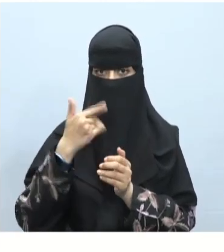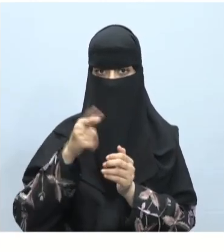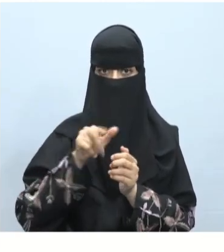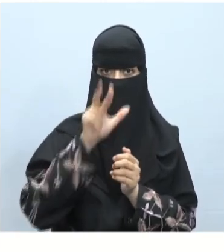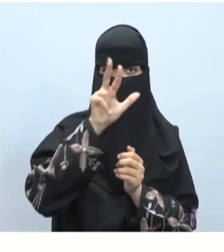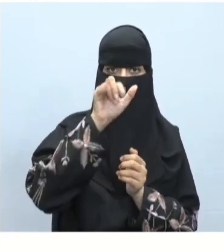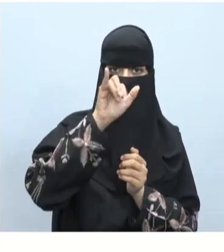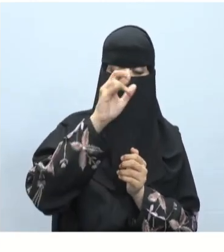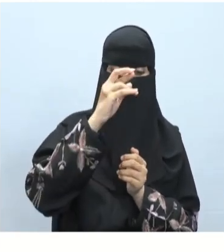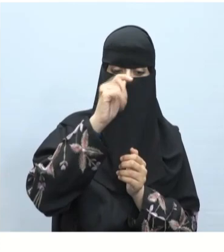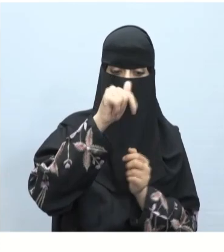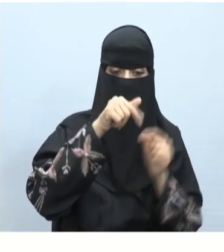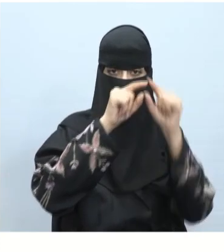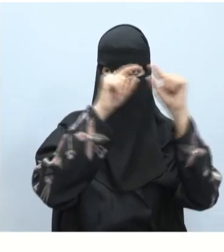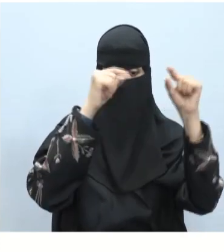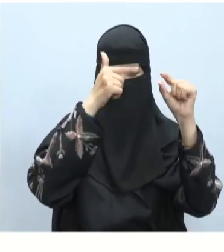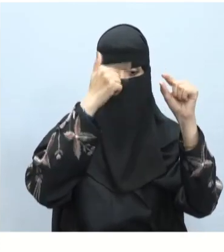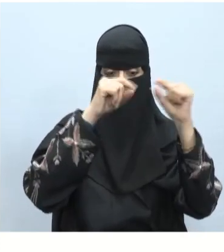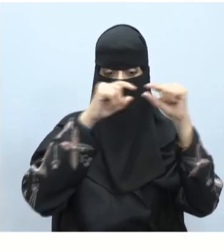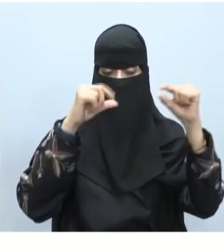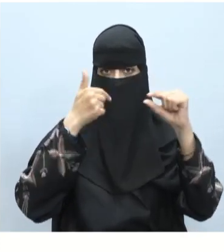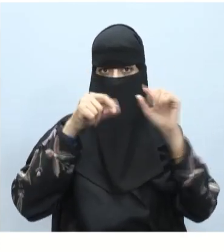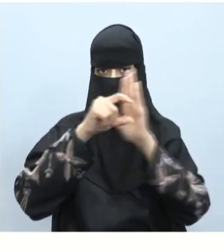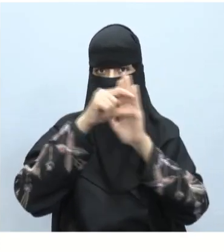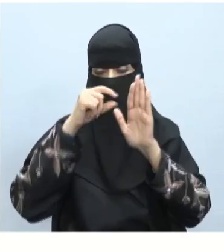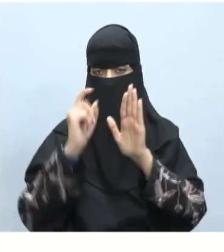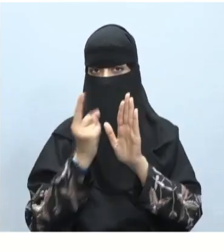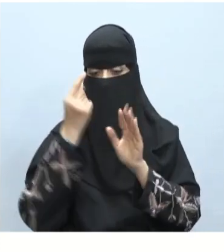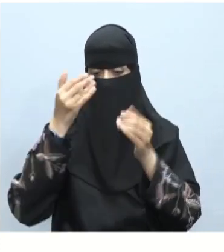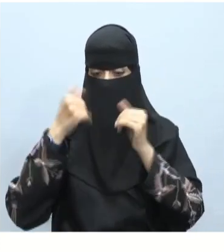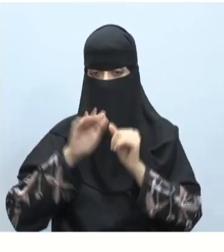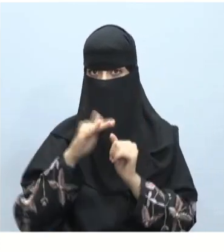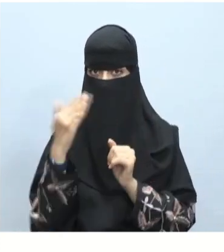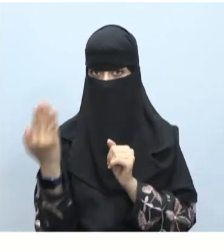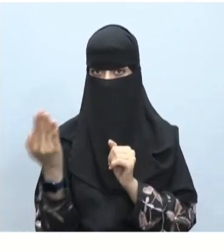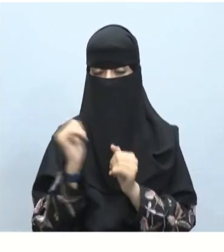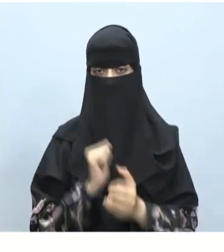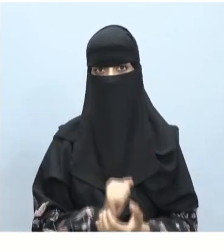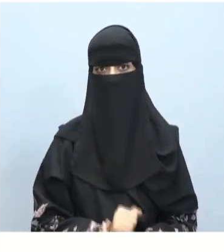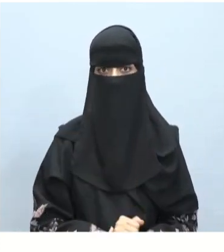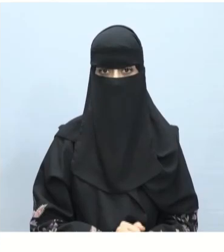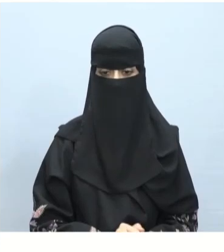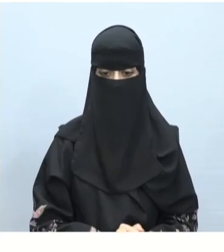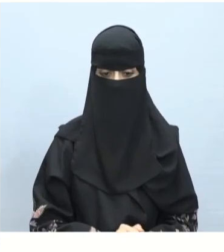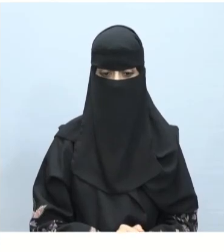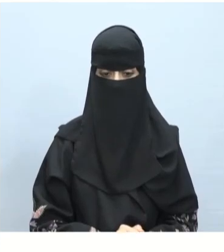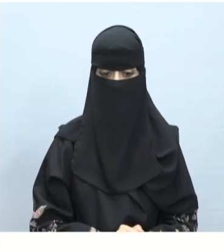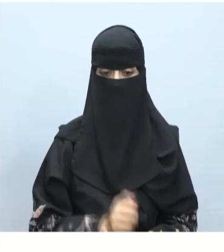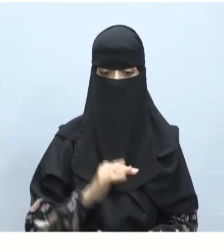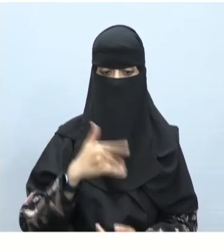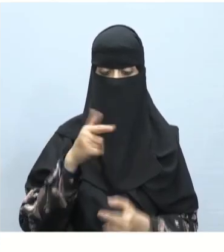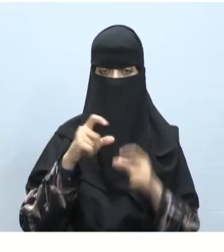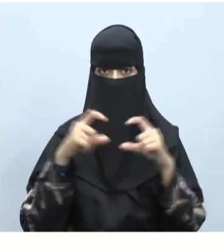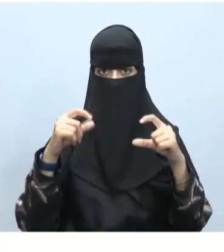باختيار النمط نص عادي والمحاذا نقوم باختيار المحاذا إلى اليمين بعد